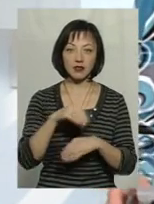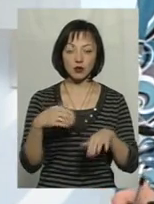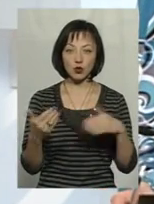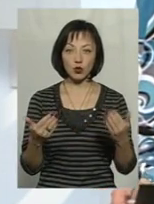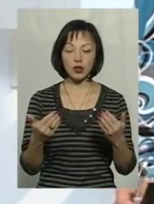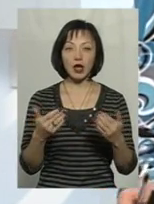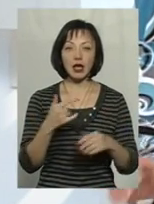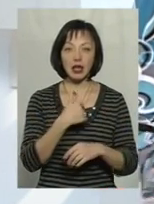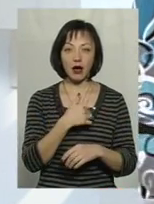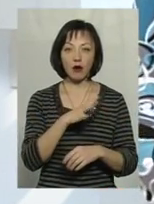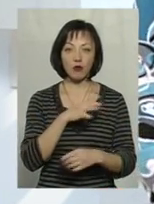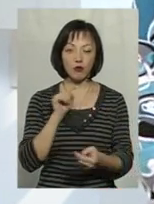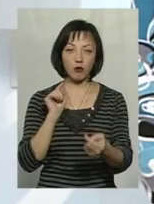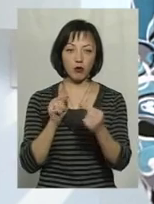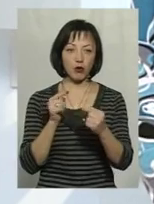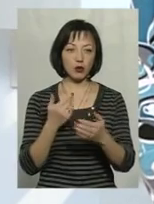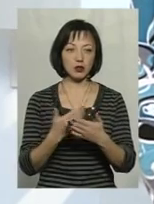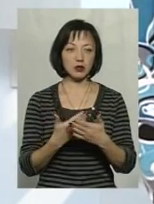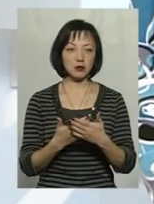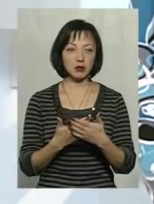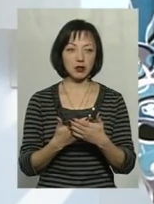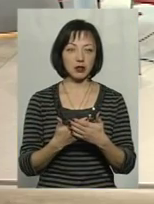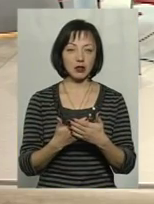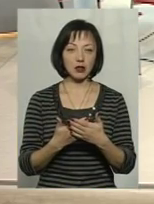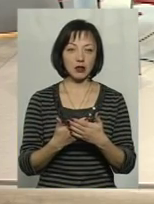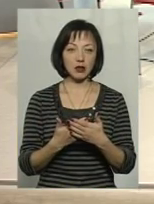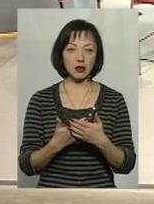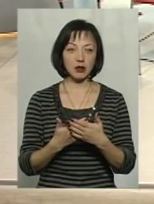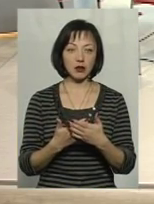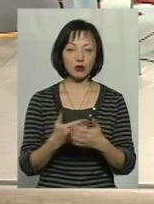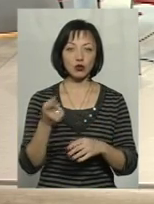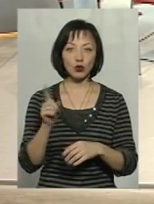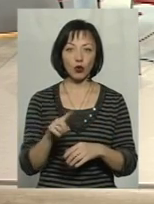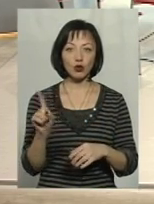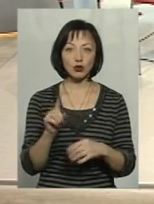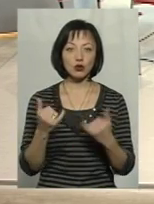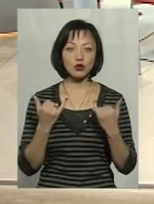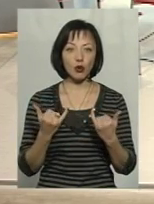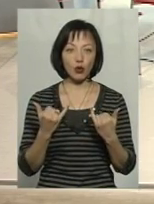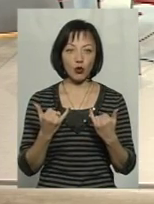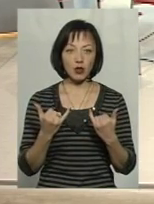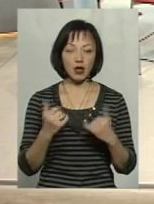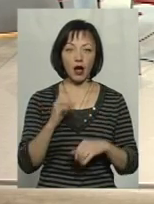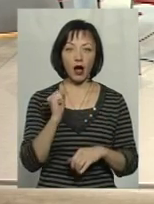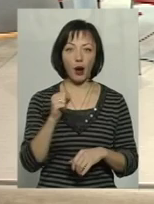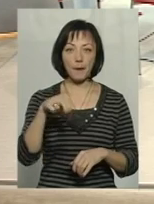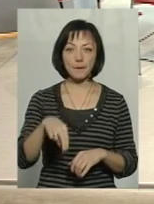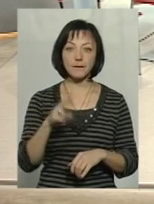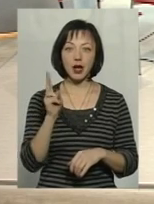Я, наприклад, був проти, я думаю, колегам не підтримують того, що сьогодні АПК, де